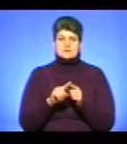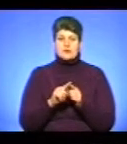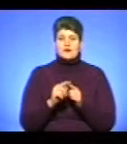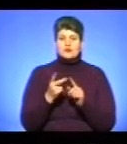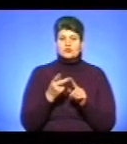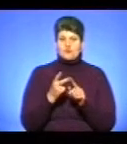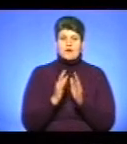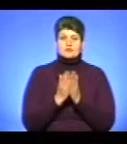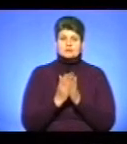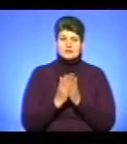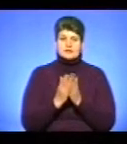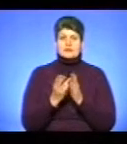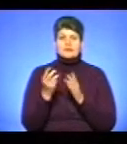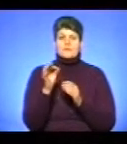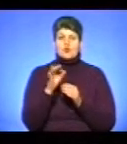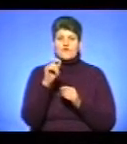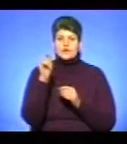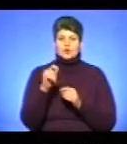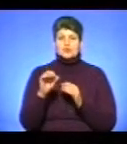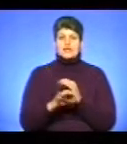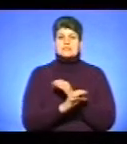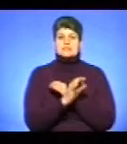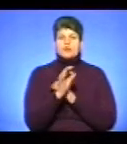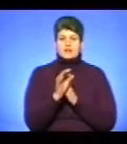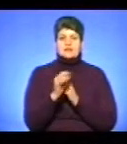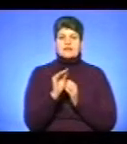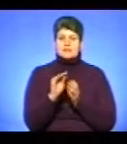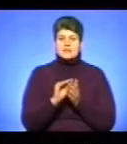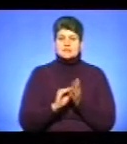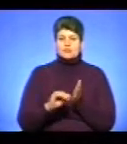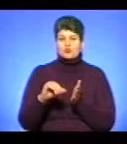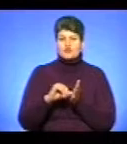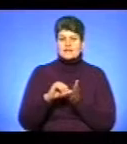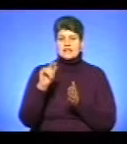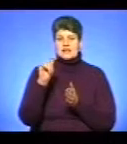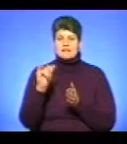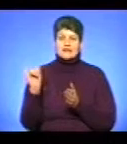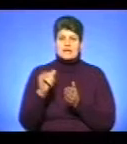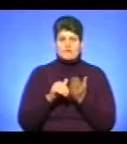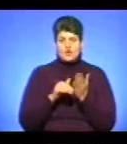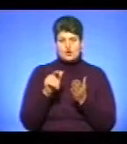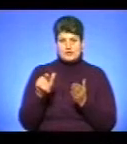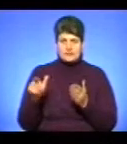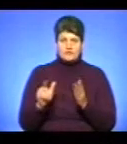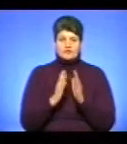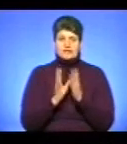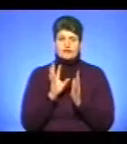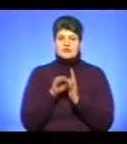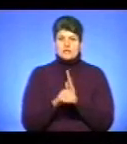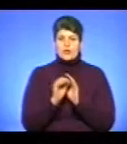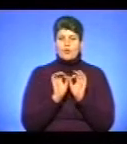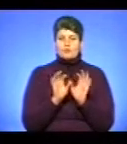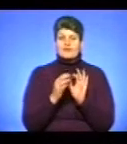тритомника історій про війну на Сході, написаних учасниками війни і волонтерами. До книги увійшли оповідання 19